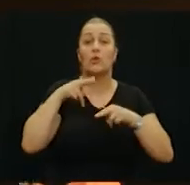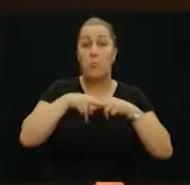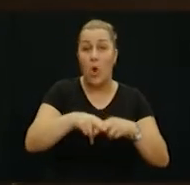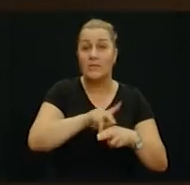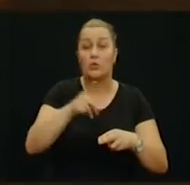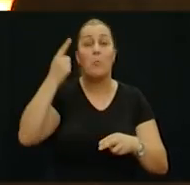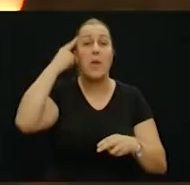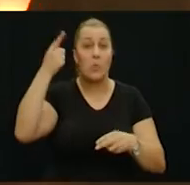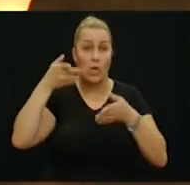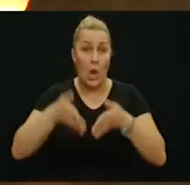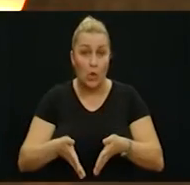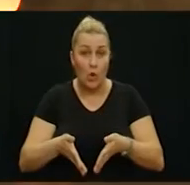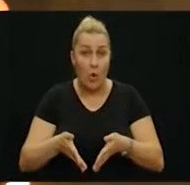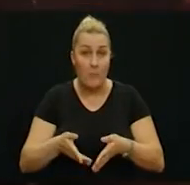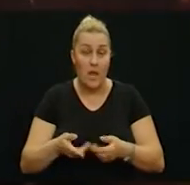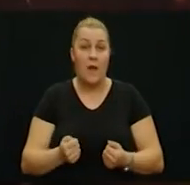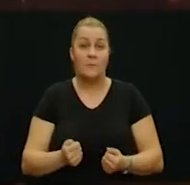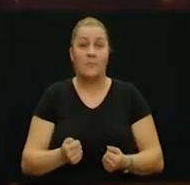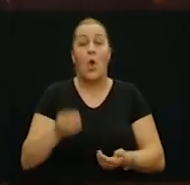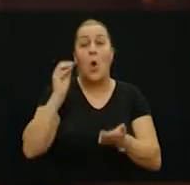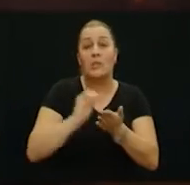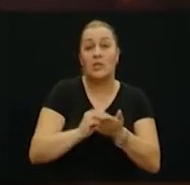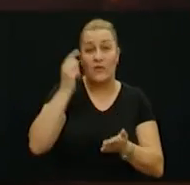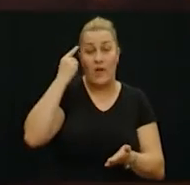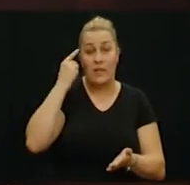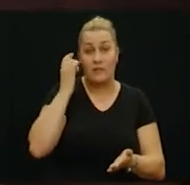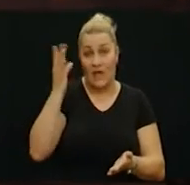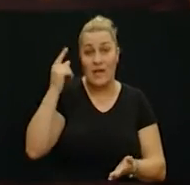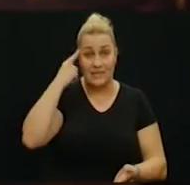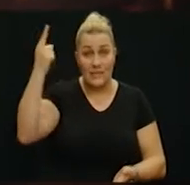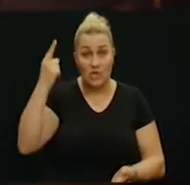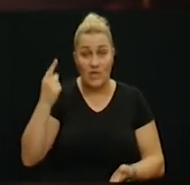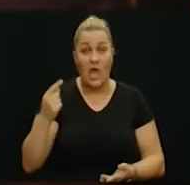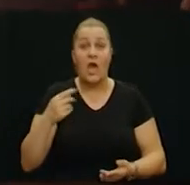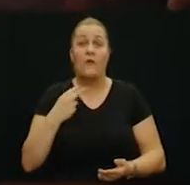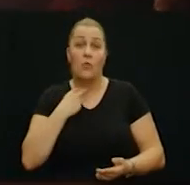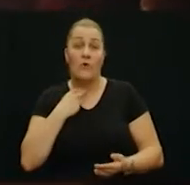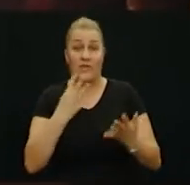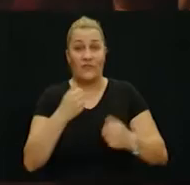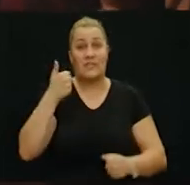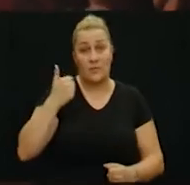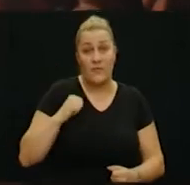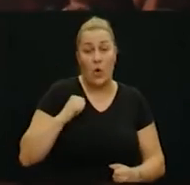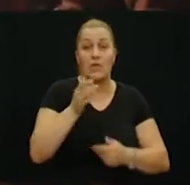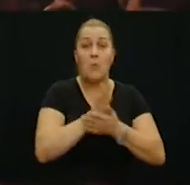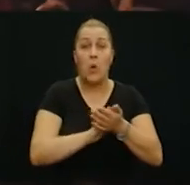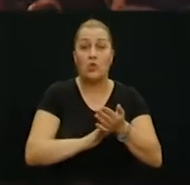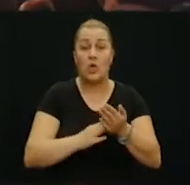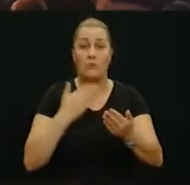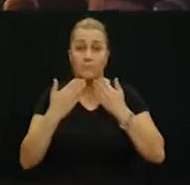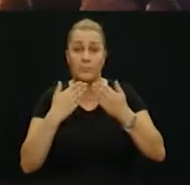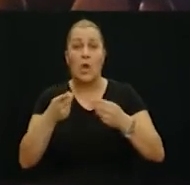memorijanog groblja žrtava iz Domojskog rata. Obilježavanje dana sjećanja na žrtvu Vukovara 1991. počele